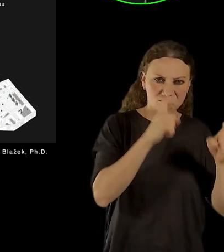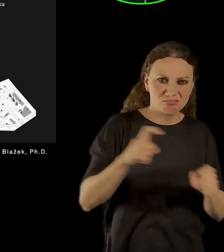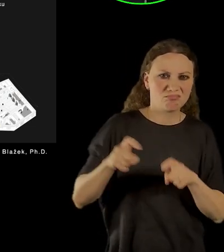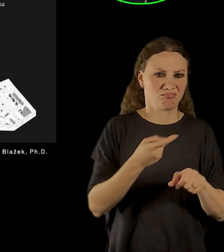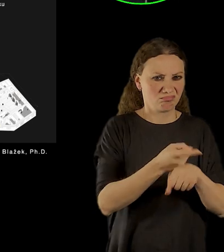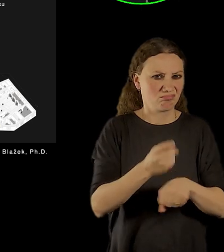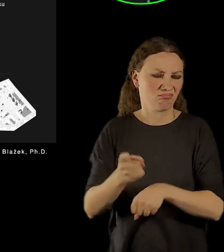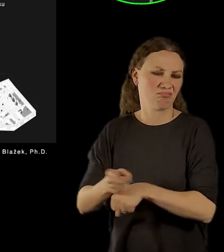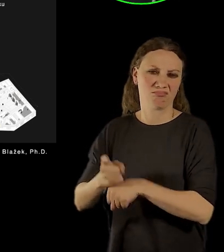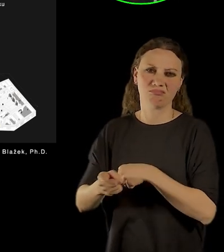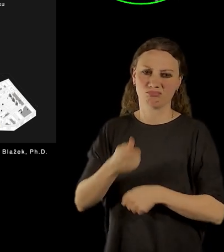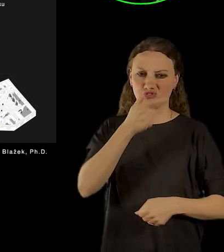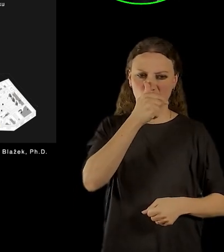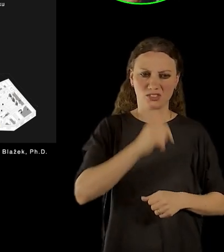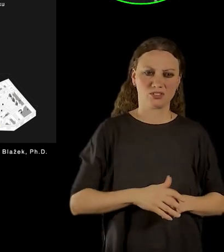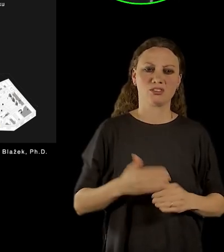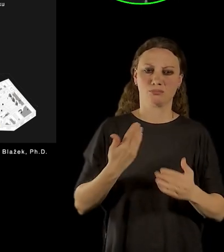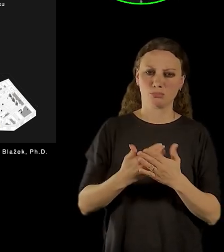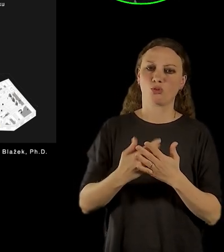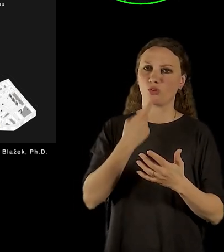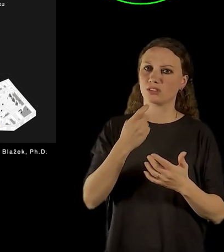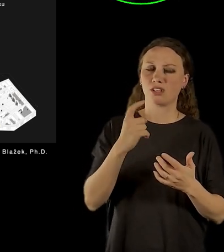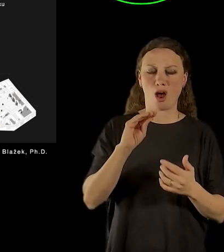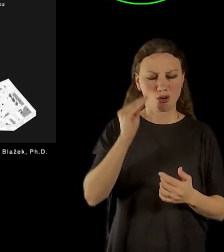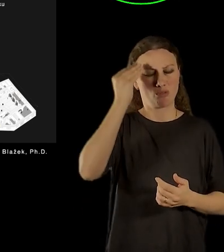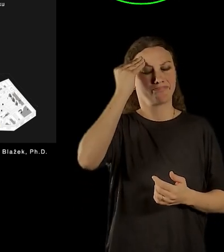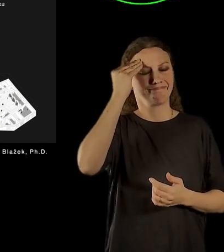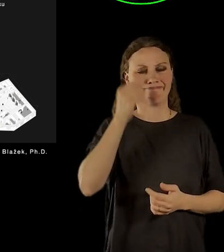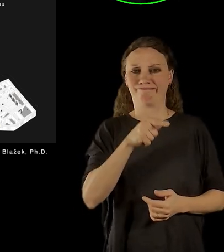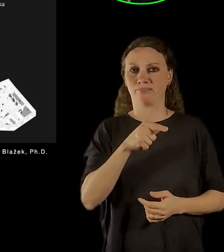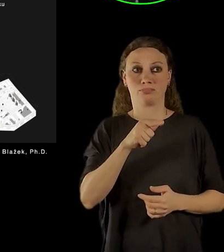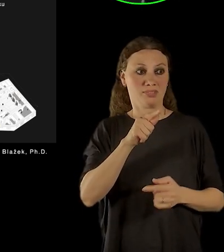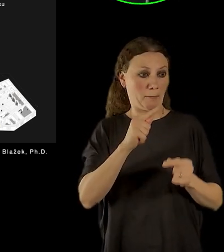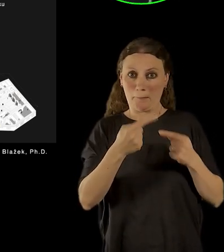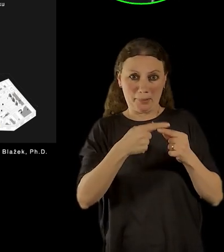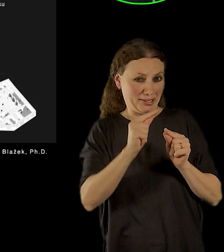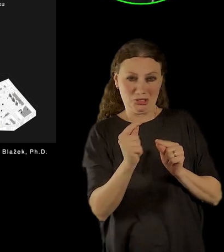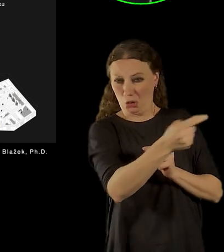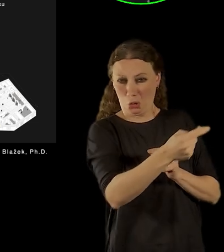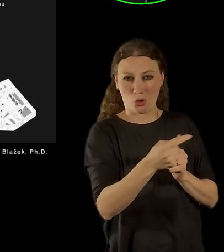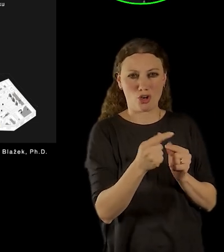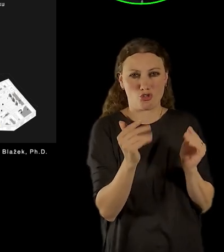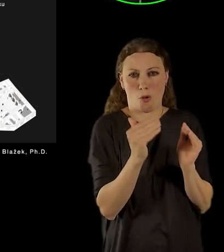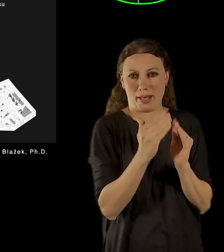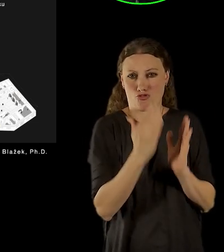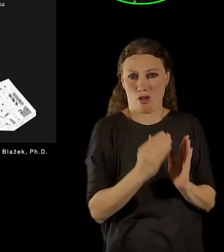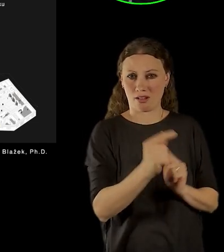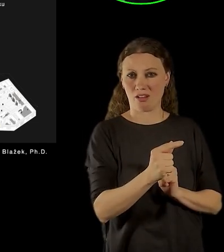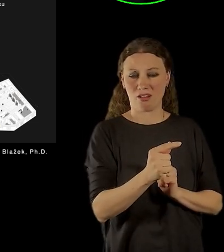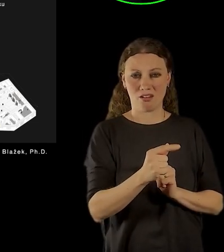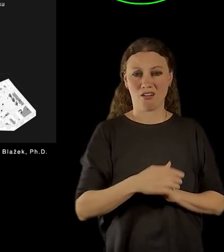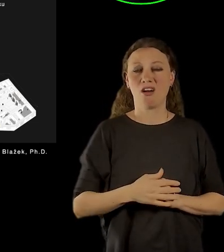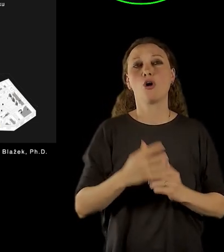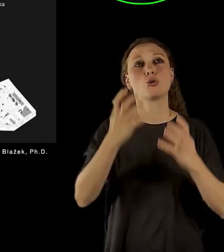připomenutí místa autentického, které je doslova co by kamenem dohodil a doufejme, že jednou se stane také nějakým